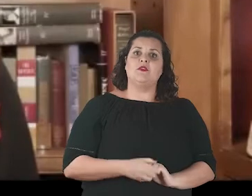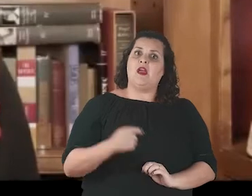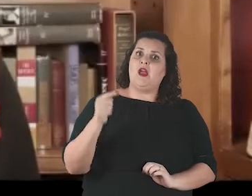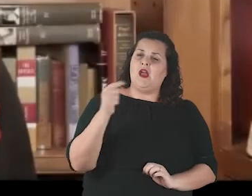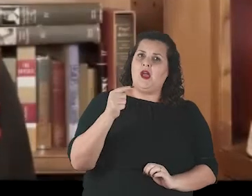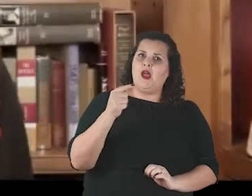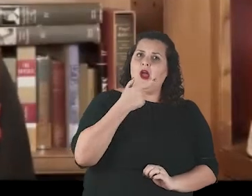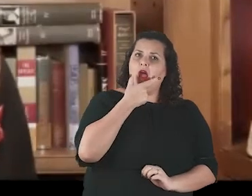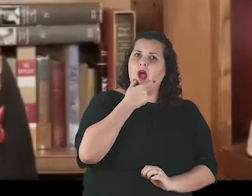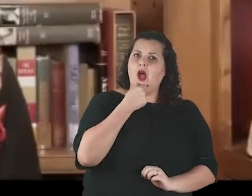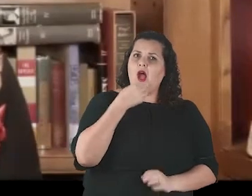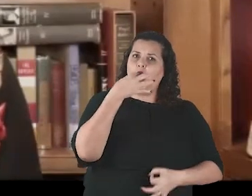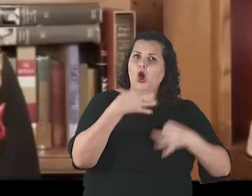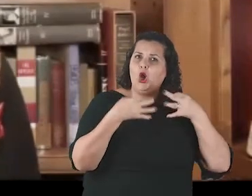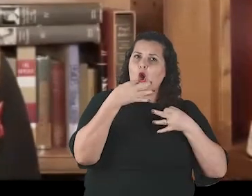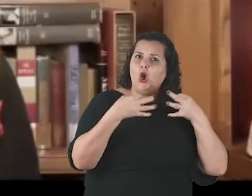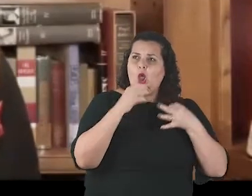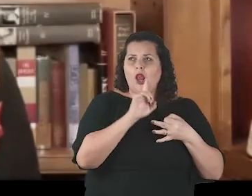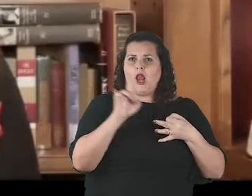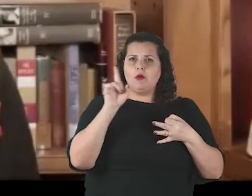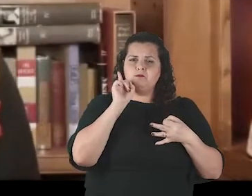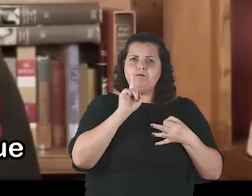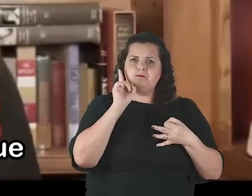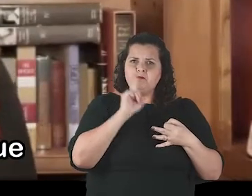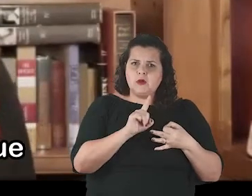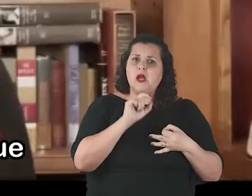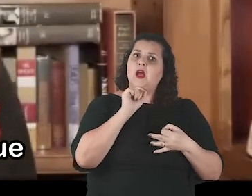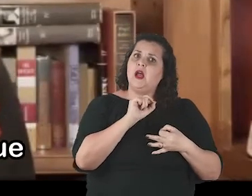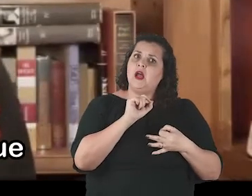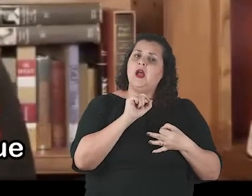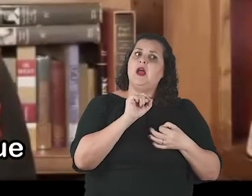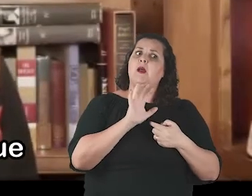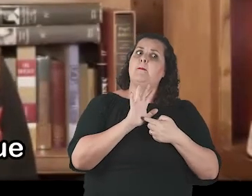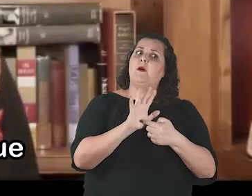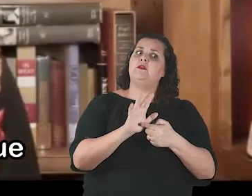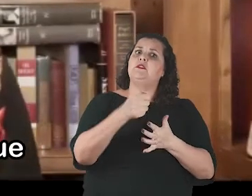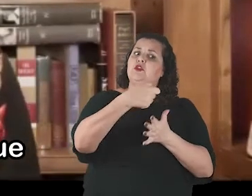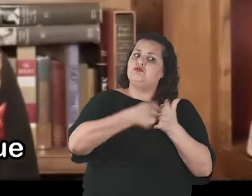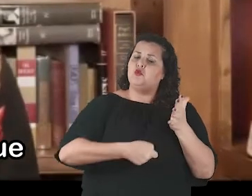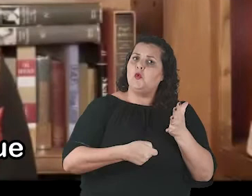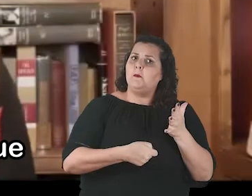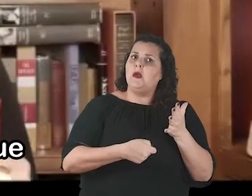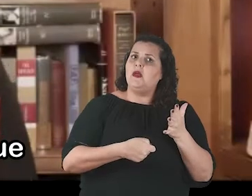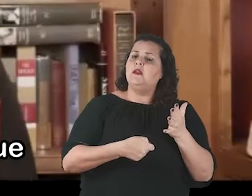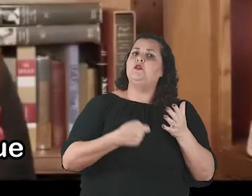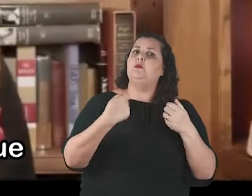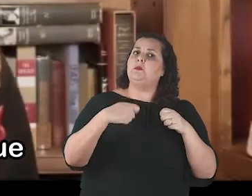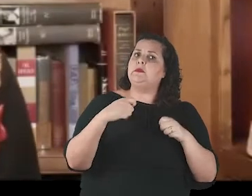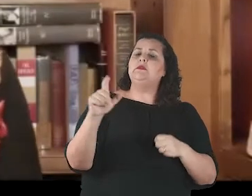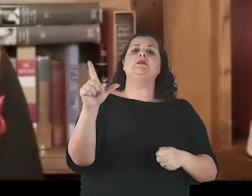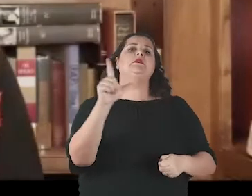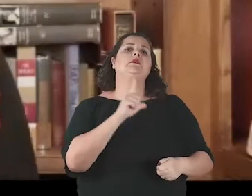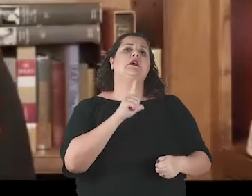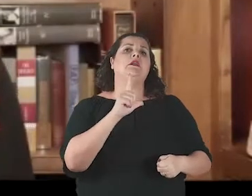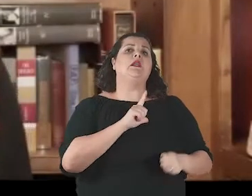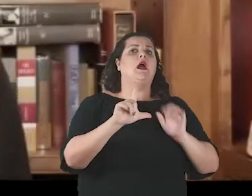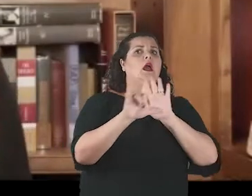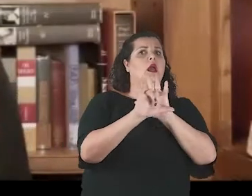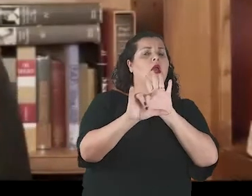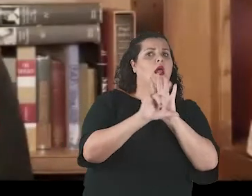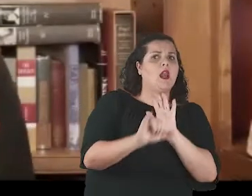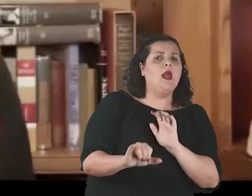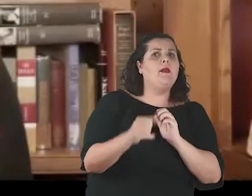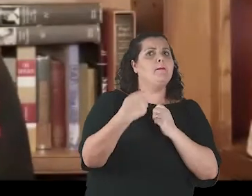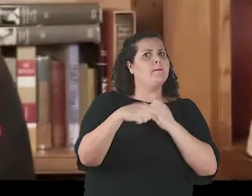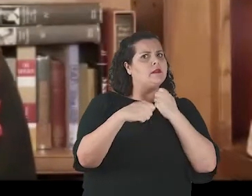To New Mexico's Attorney General, the general comment declares that, quote, states parties